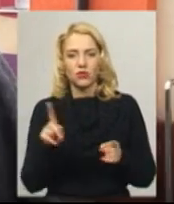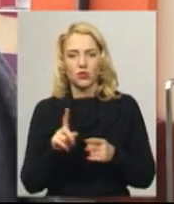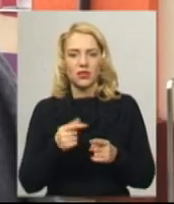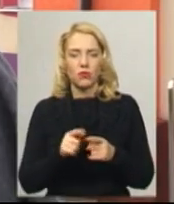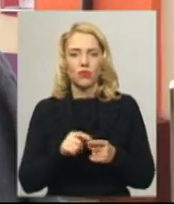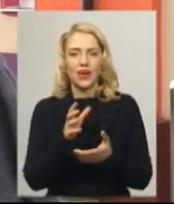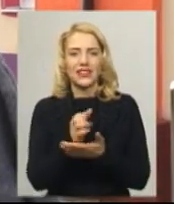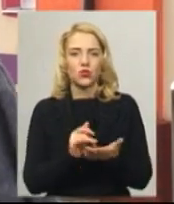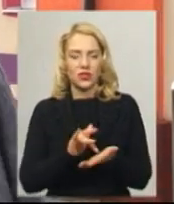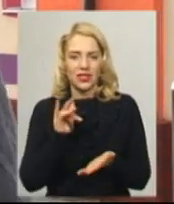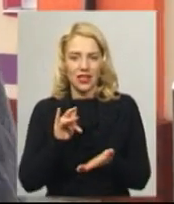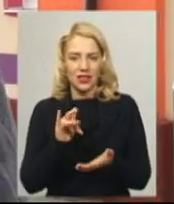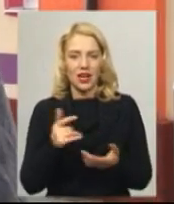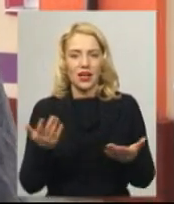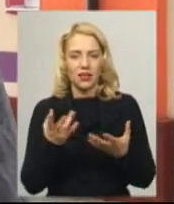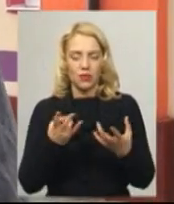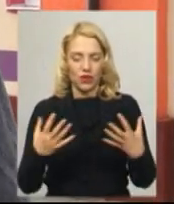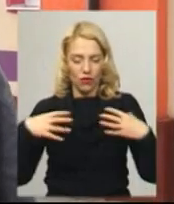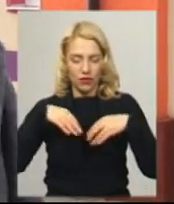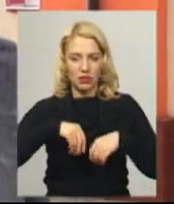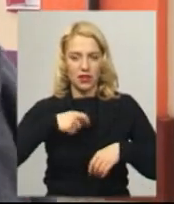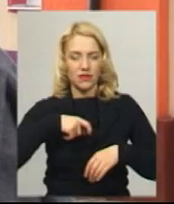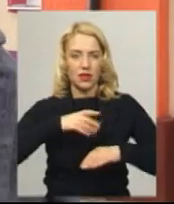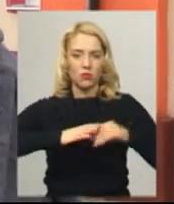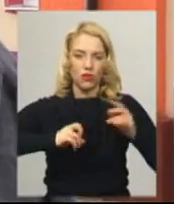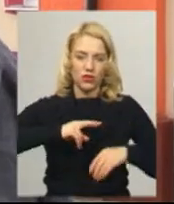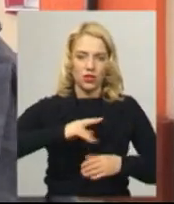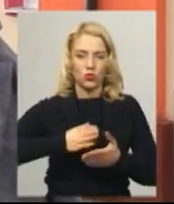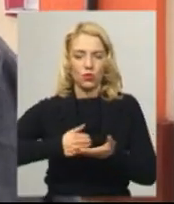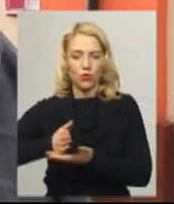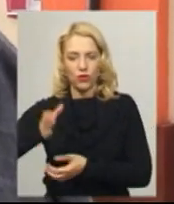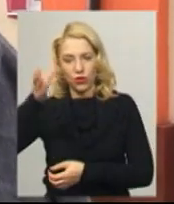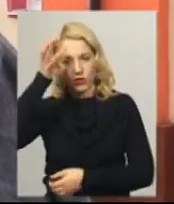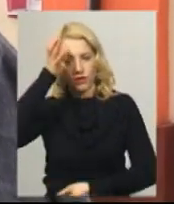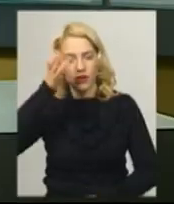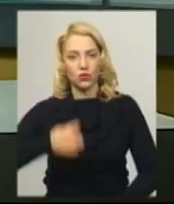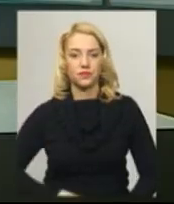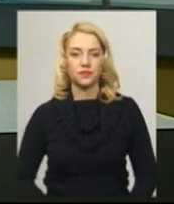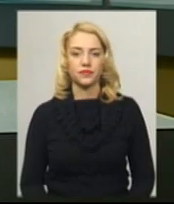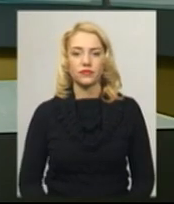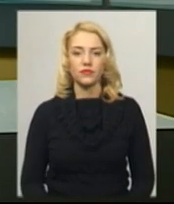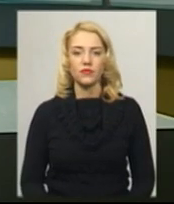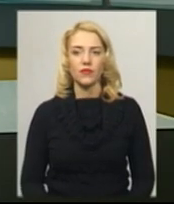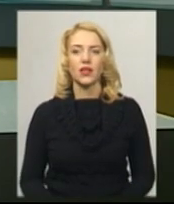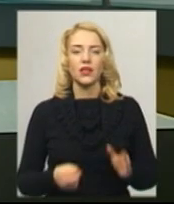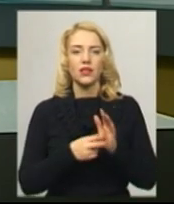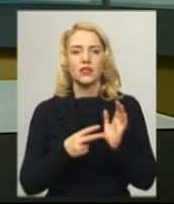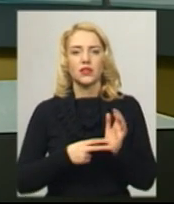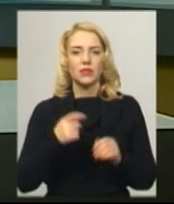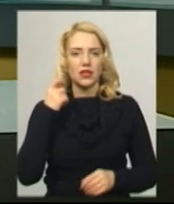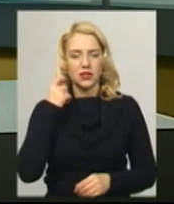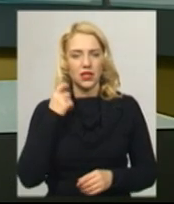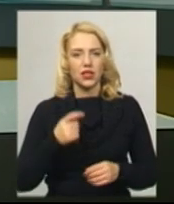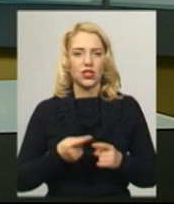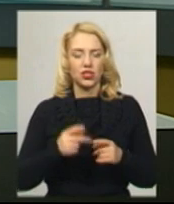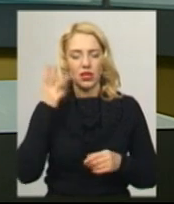ресурсний центр, який має об'єднати в себе і професійну, і профільну освіту. 17-річний хмельницький